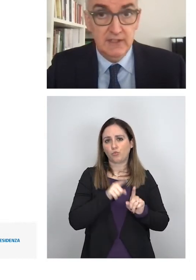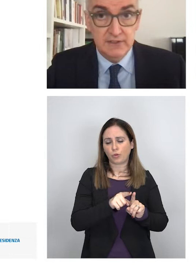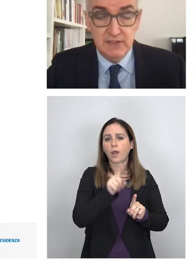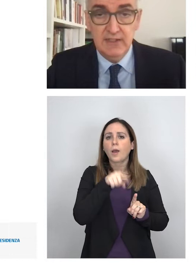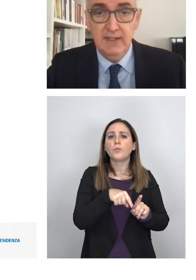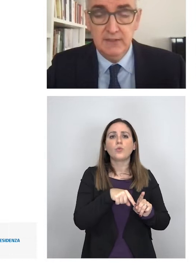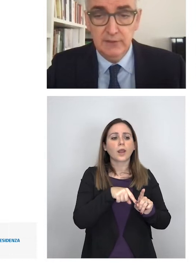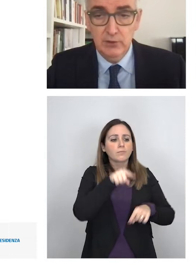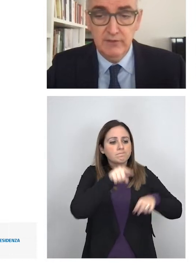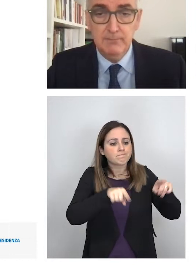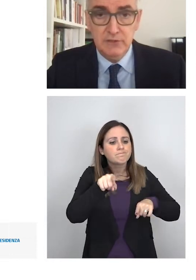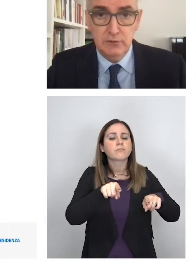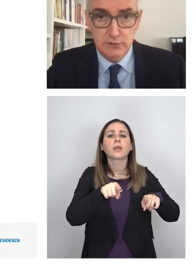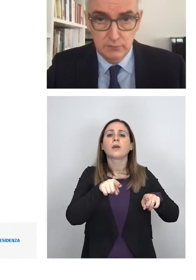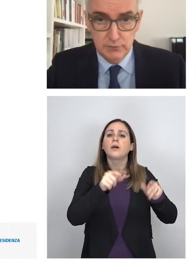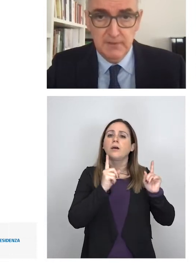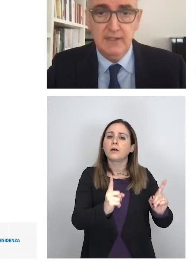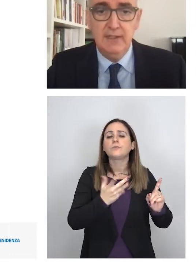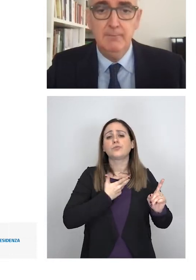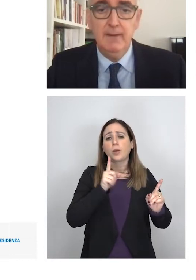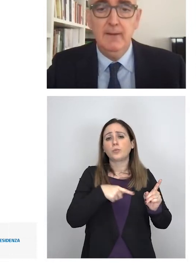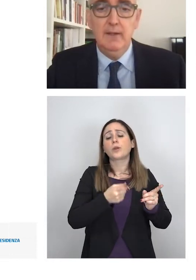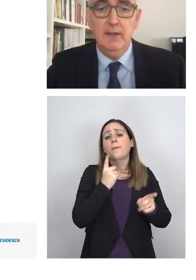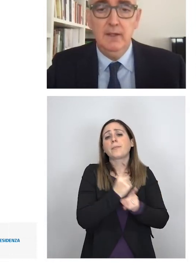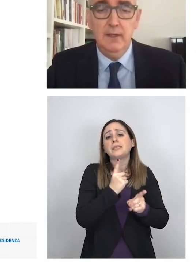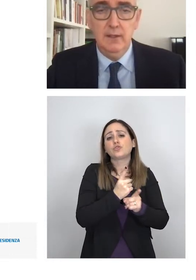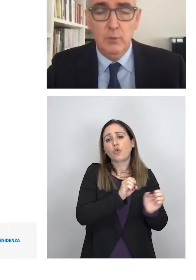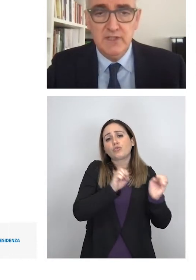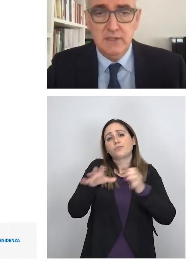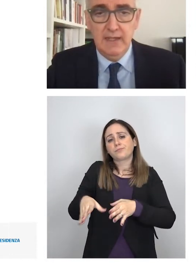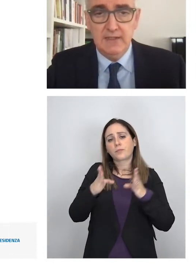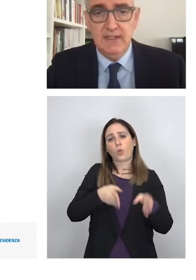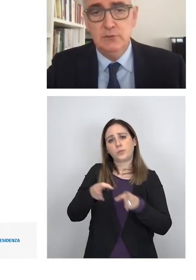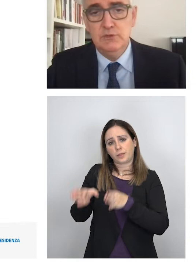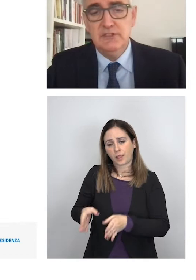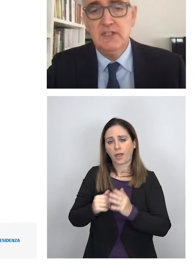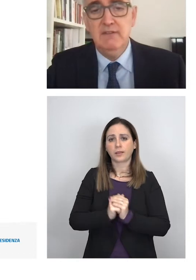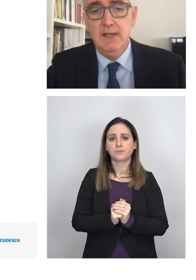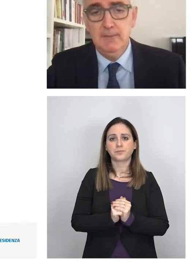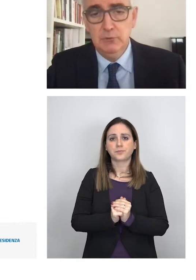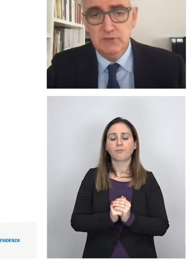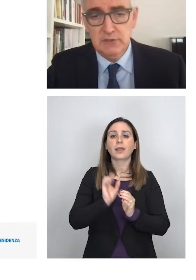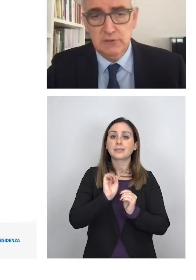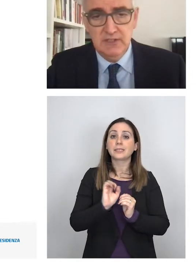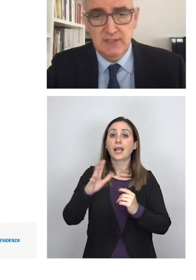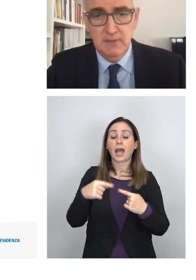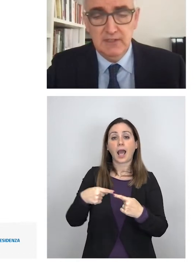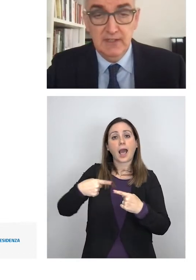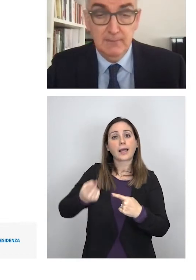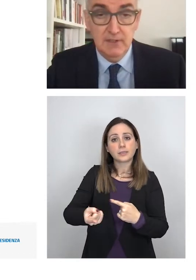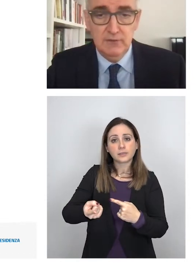alcuni casi la necessità di ricoveri presso le strutture ospedaliere. Questa slide successiva mostra